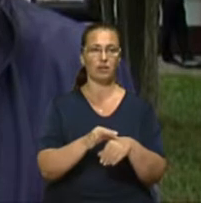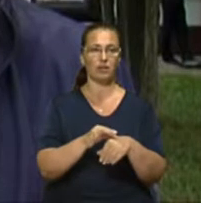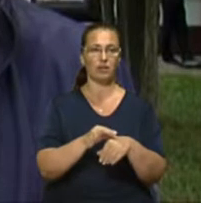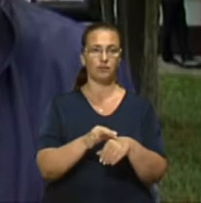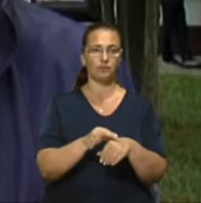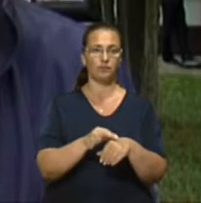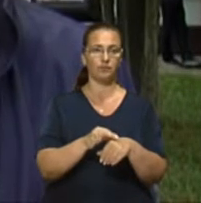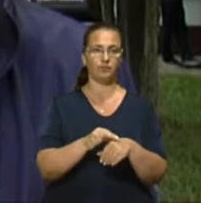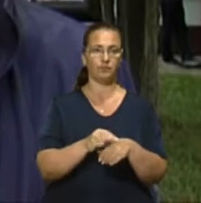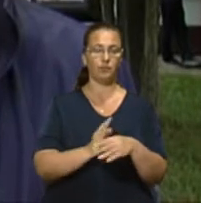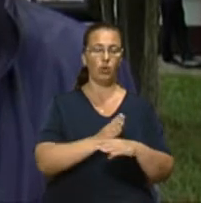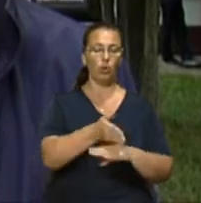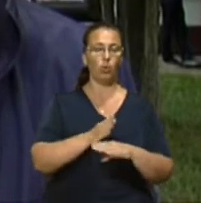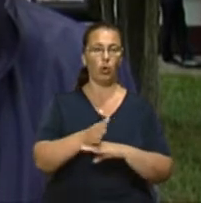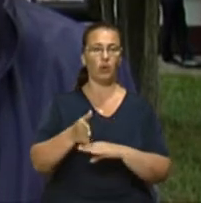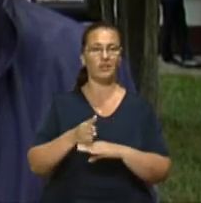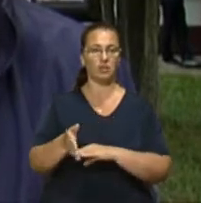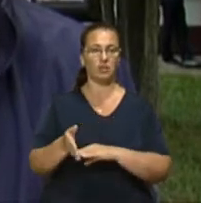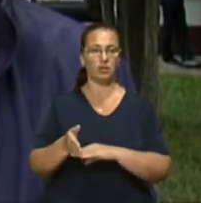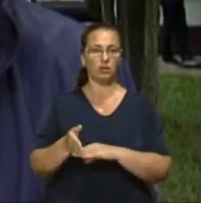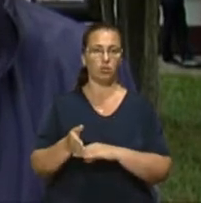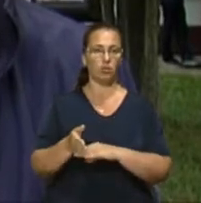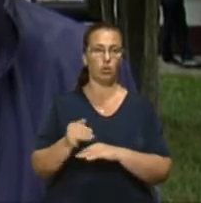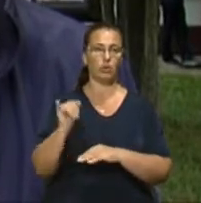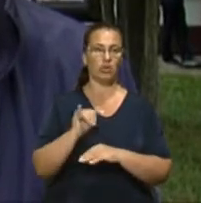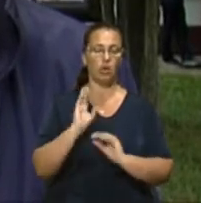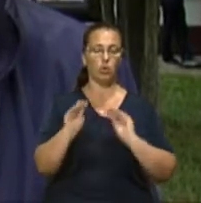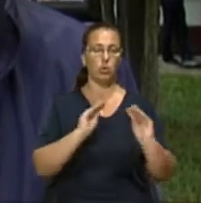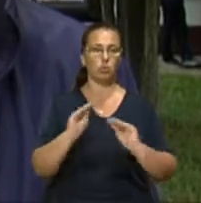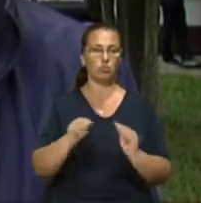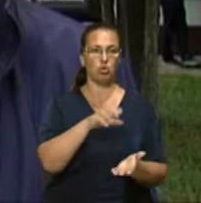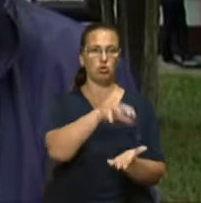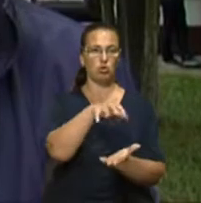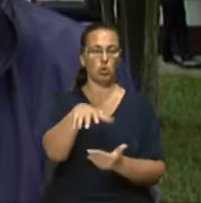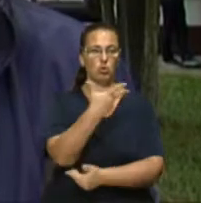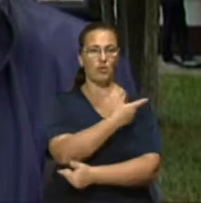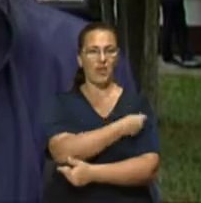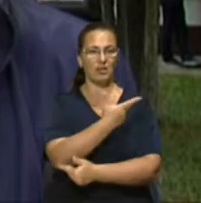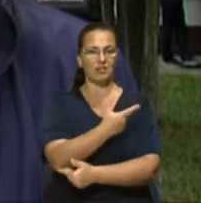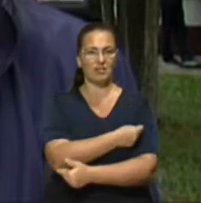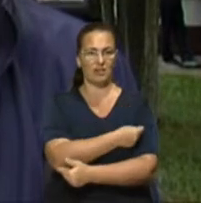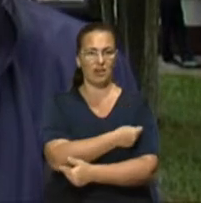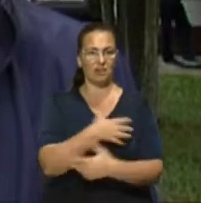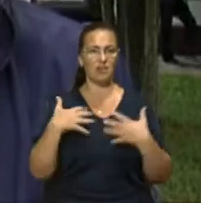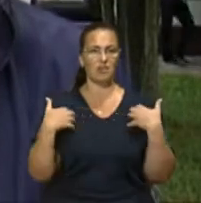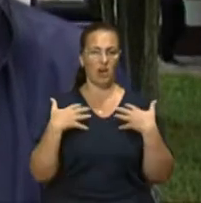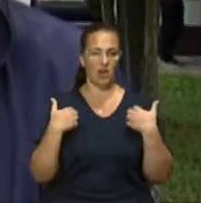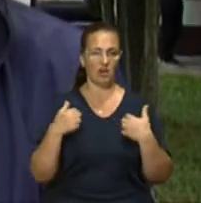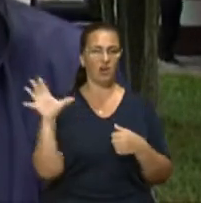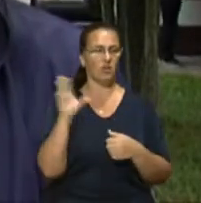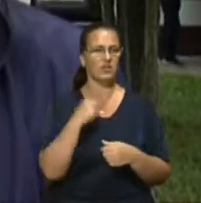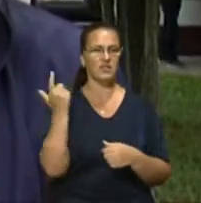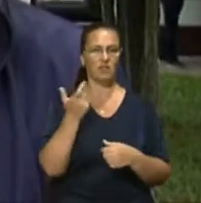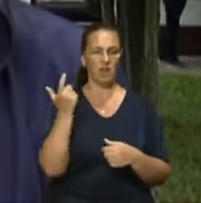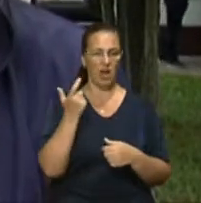подвірні обходи та будуть розміщені точки вакцинації тварин. Тобто всі власники,